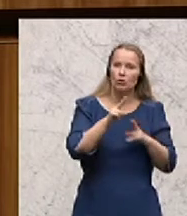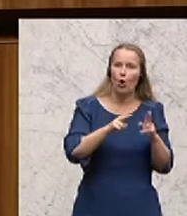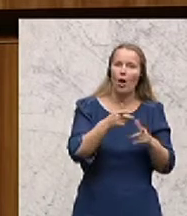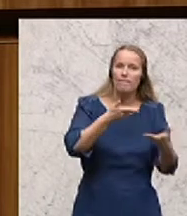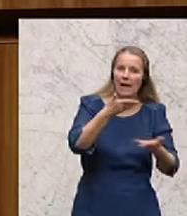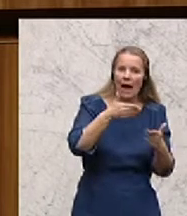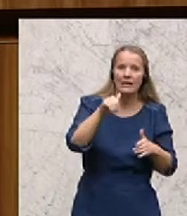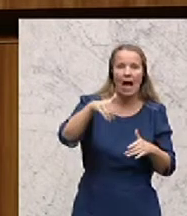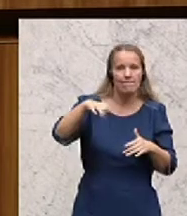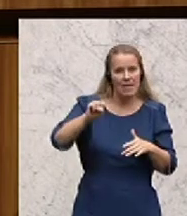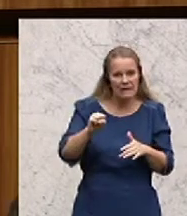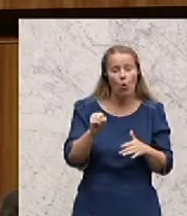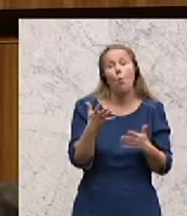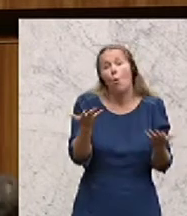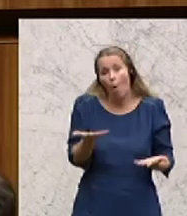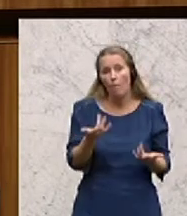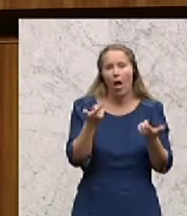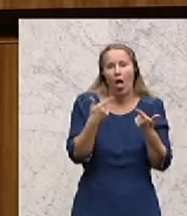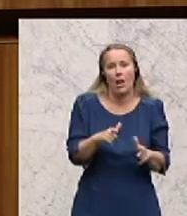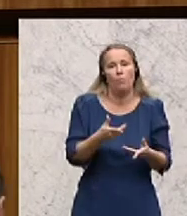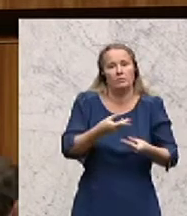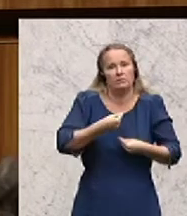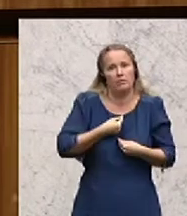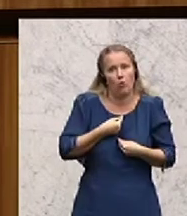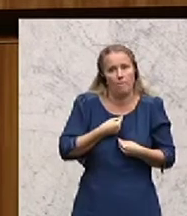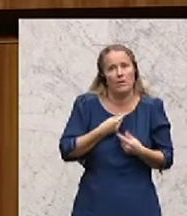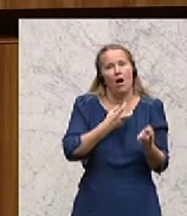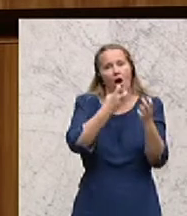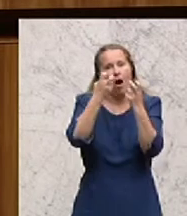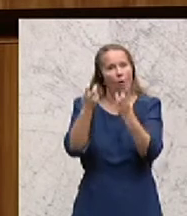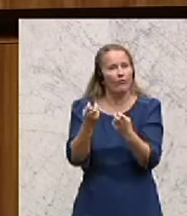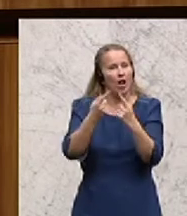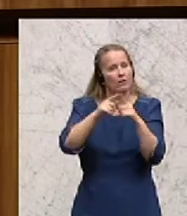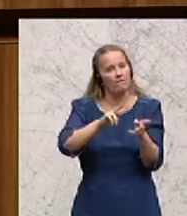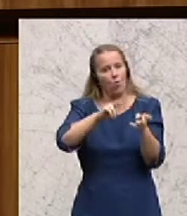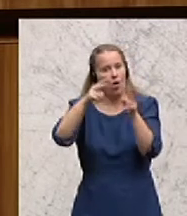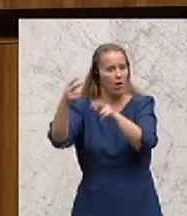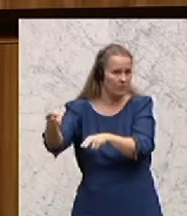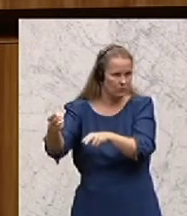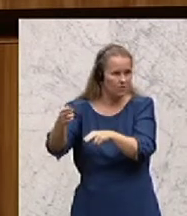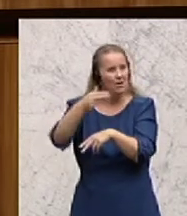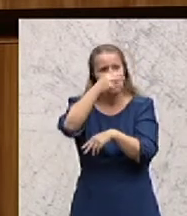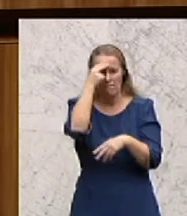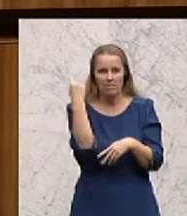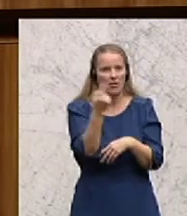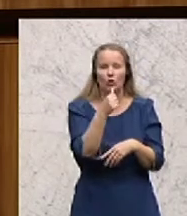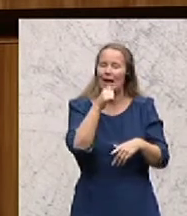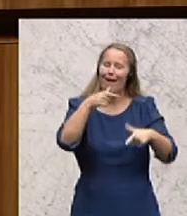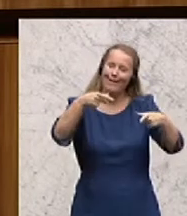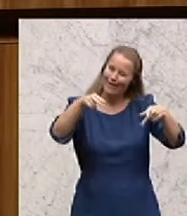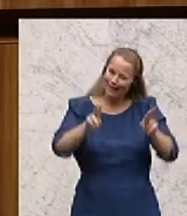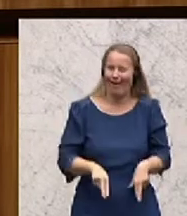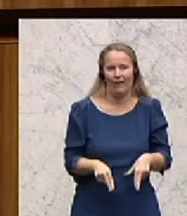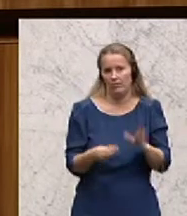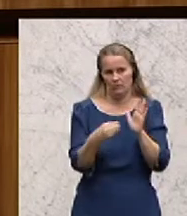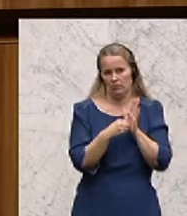des Beraters im AMS, ob jemand die Erlaubnis bekommt, den Aufenthaltsort zu ändern oder nicht. Die Menschen haben kein Recht darauf,